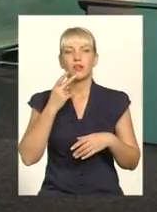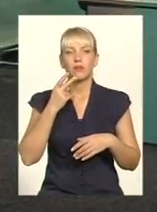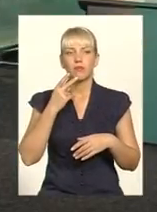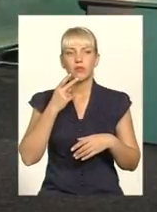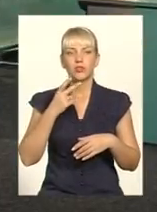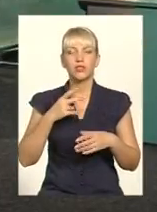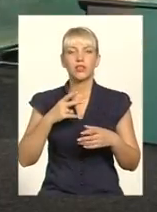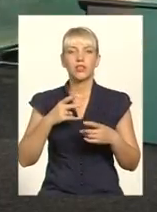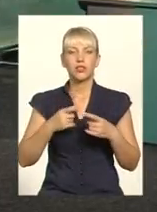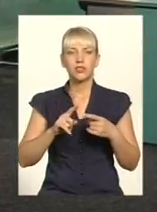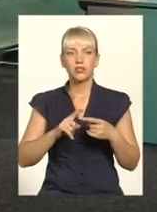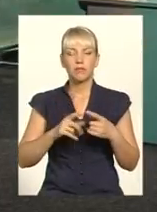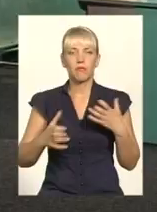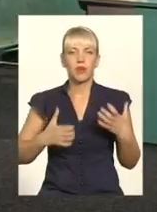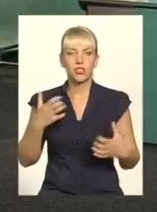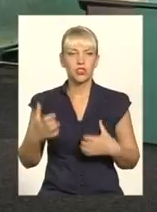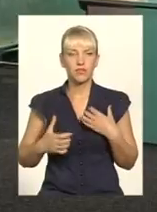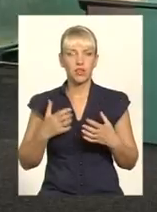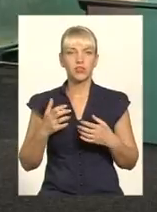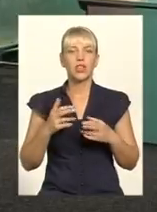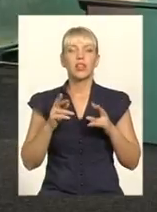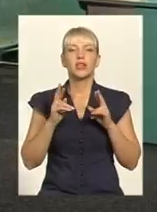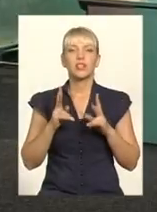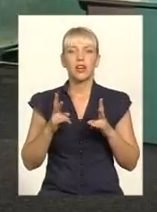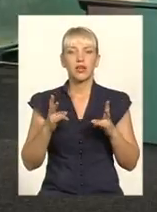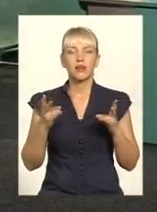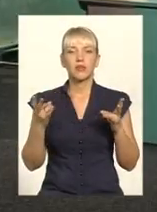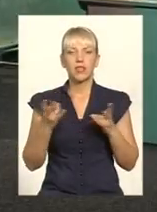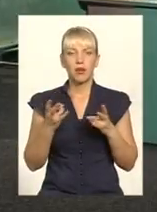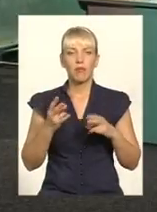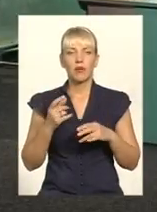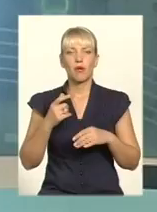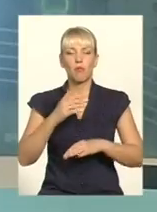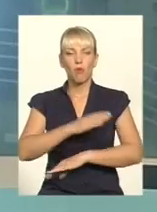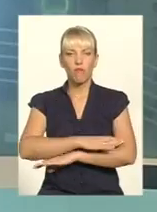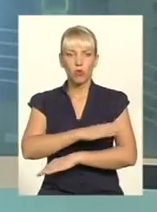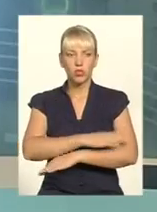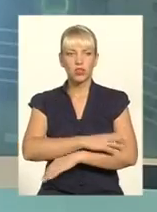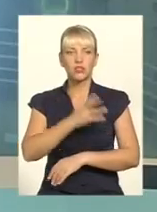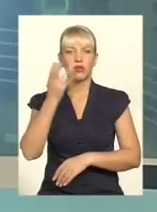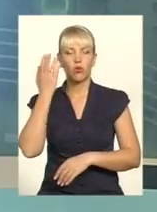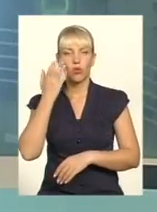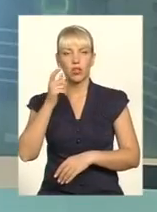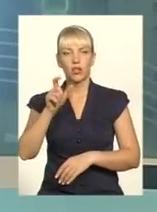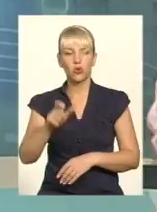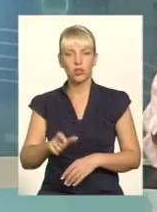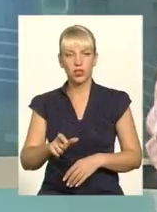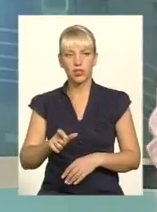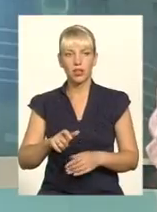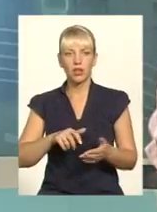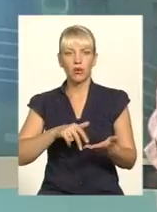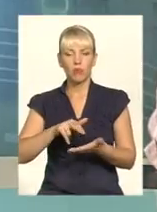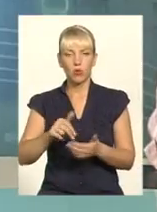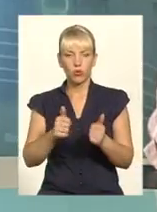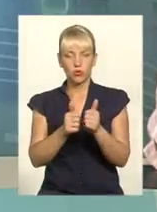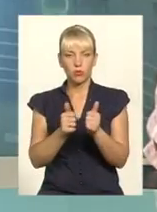відчувають, переживають, як потрібно поводитись, коли людина, проходячи